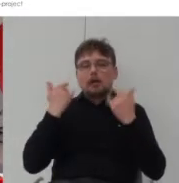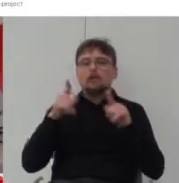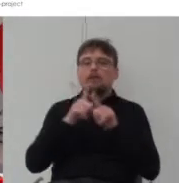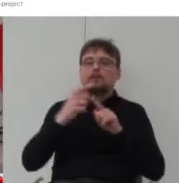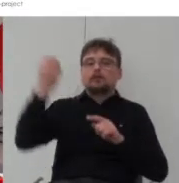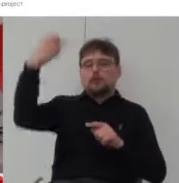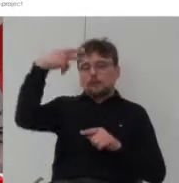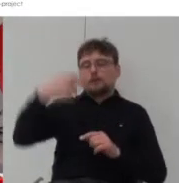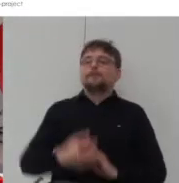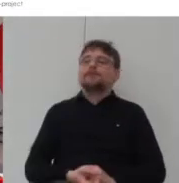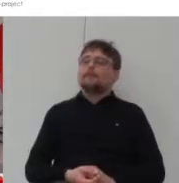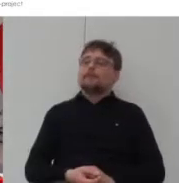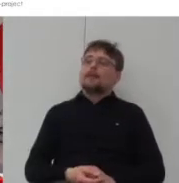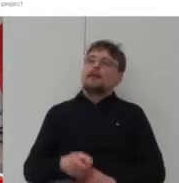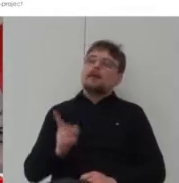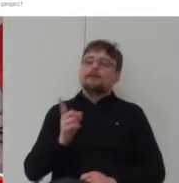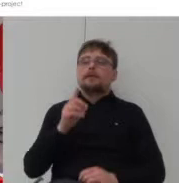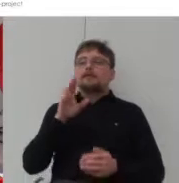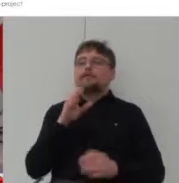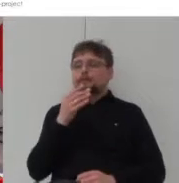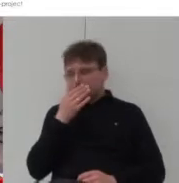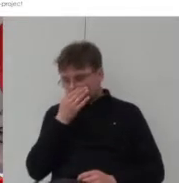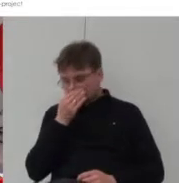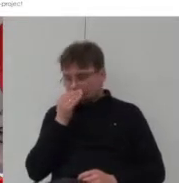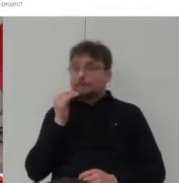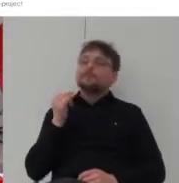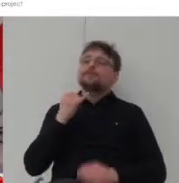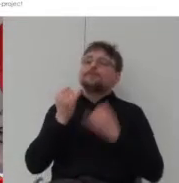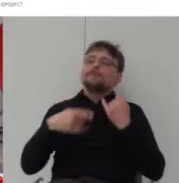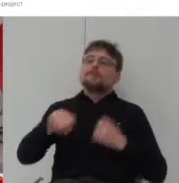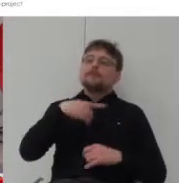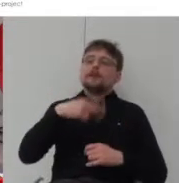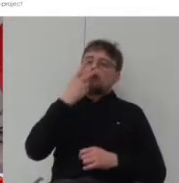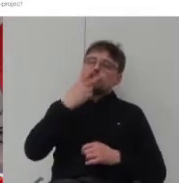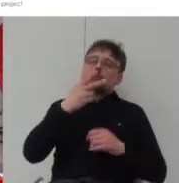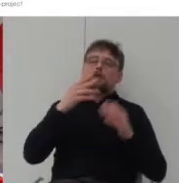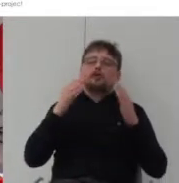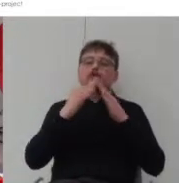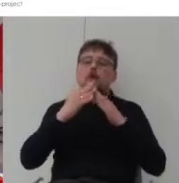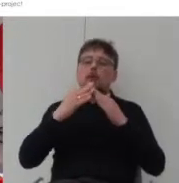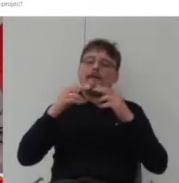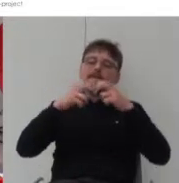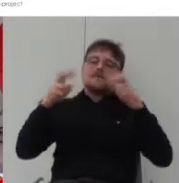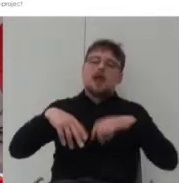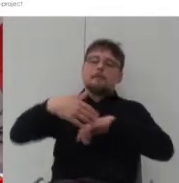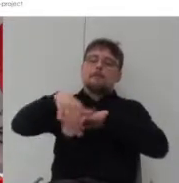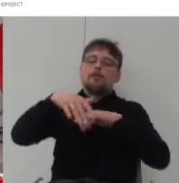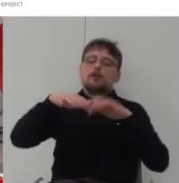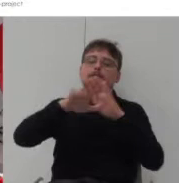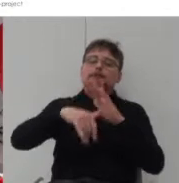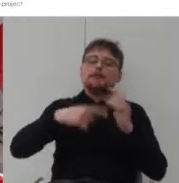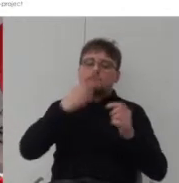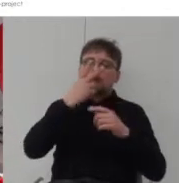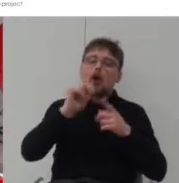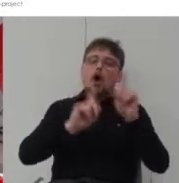Ale wracając jeszcze do tego zagadnienia kiedy patrzymy na dom podmiejski możemy zauważyć że ten ogród jest tak